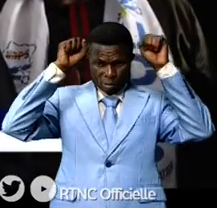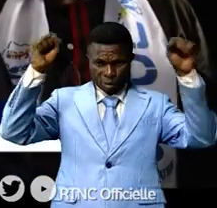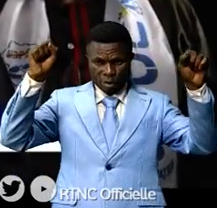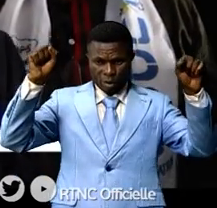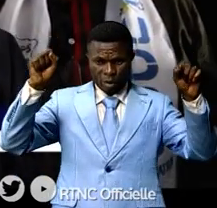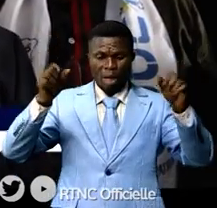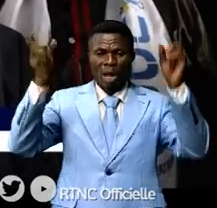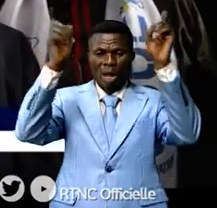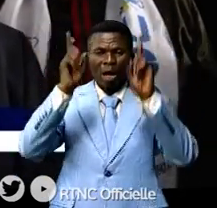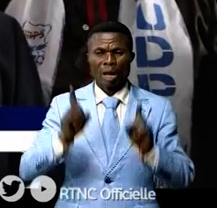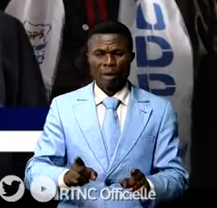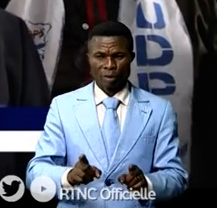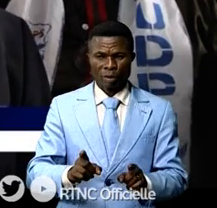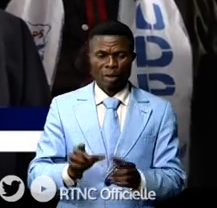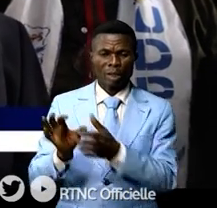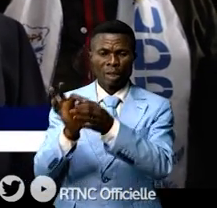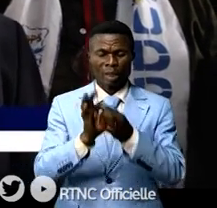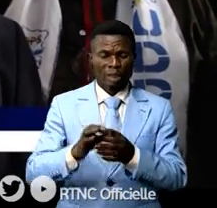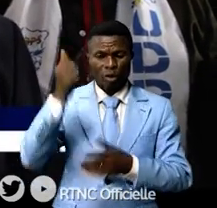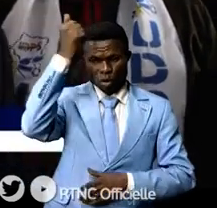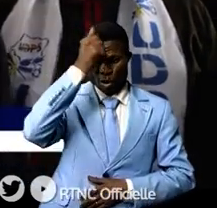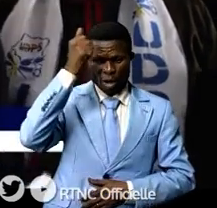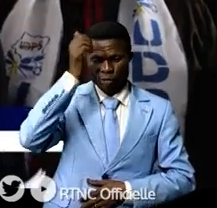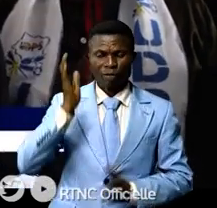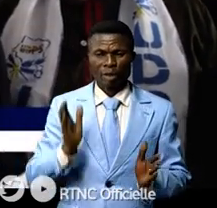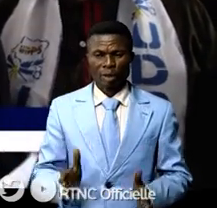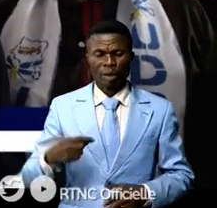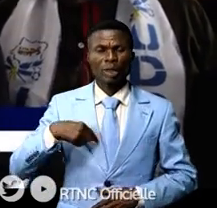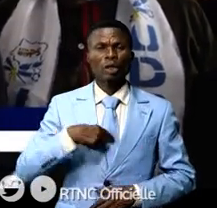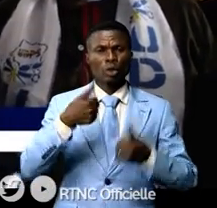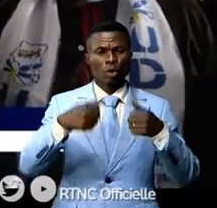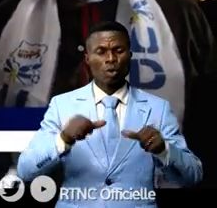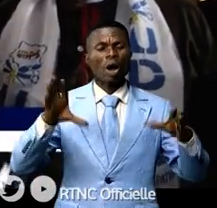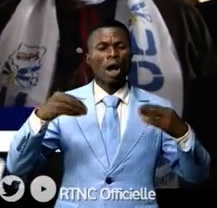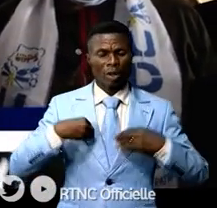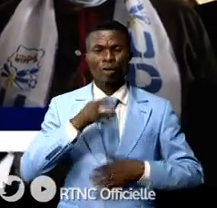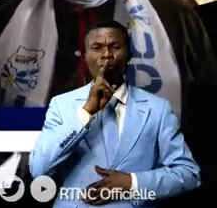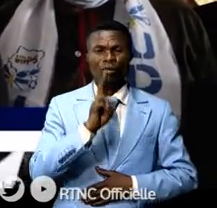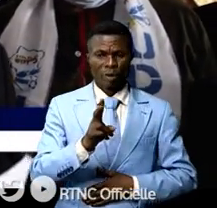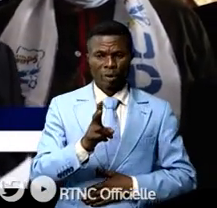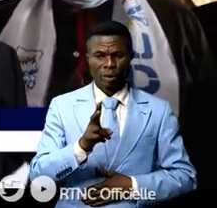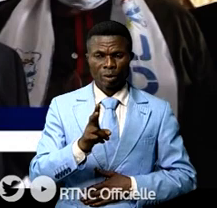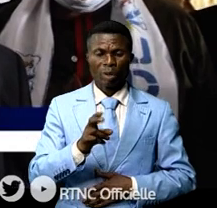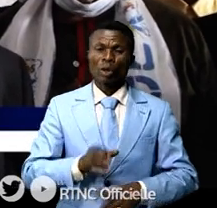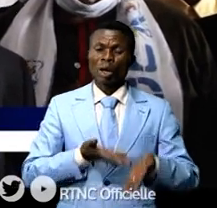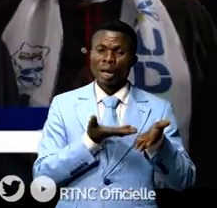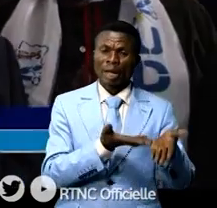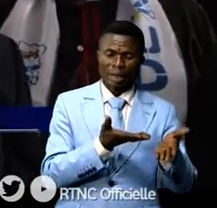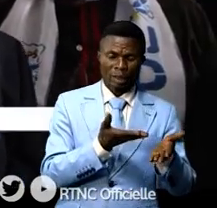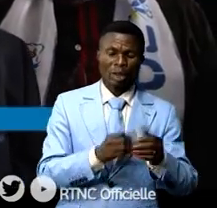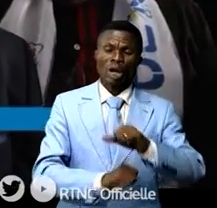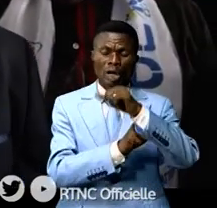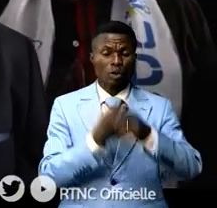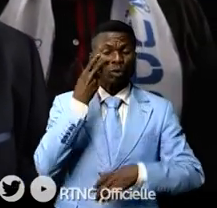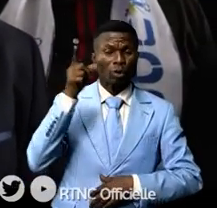de l'Afrique à la tête de l'Union africaine. Nous restons convaincus qu'en accompagnant sa vision le